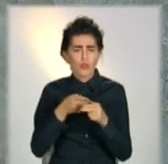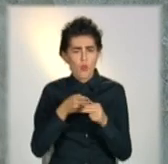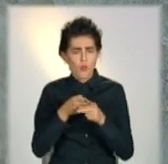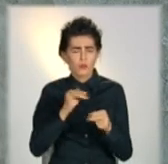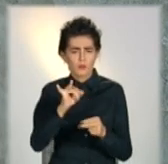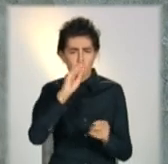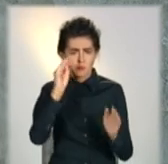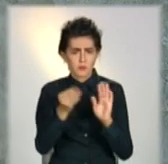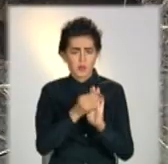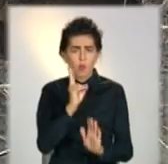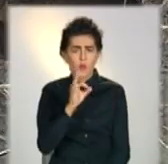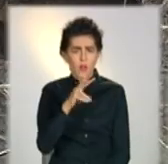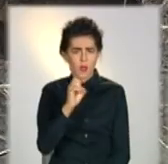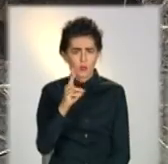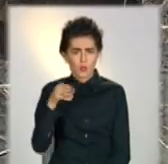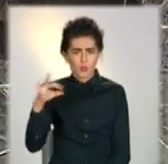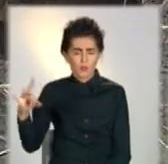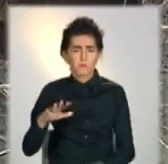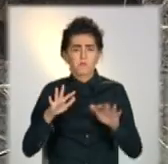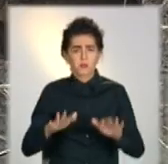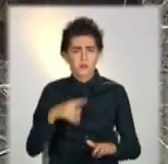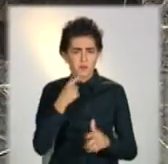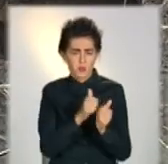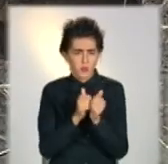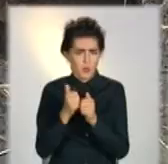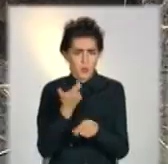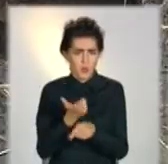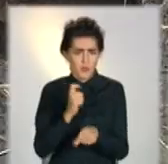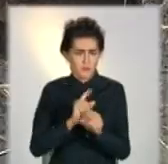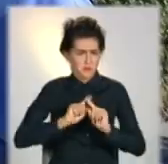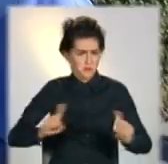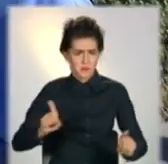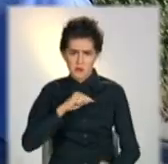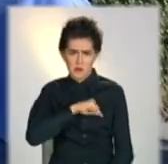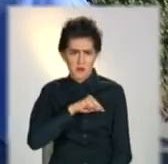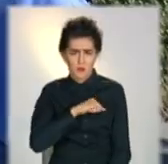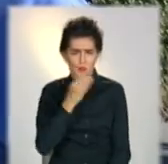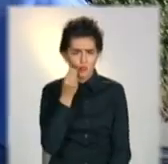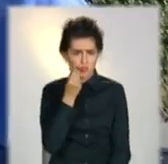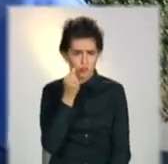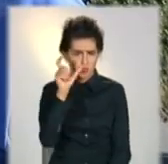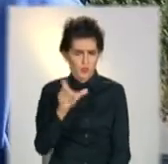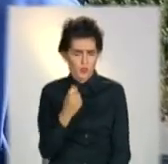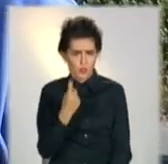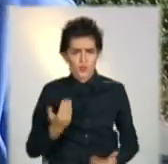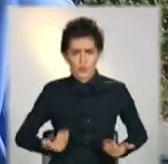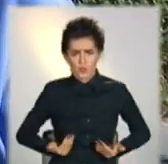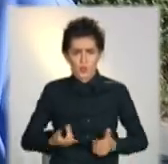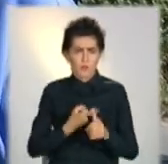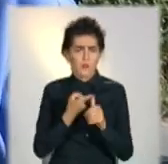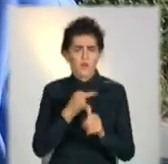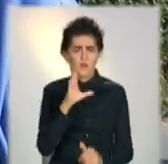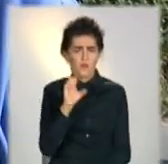сховав тіло в колектор. Місцеві говорять, сусід був відлюдкуватим. Мужчина один жив, Ваня.